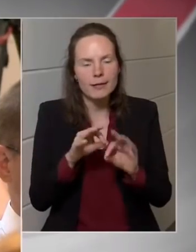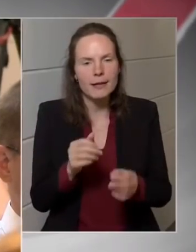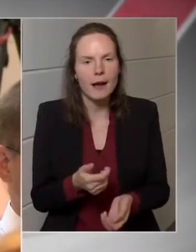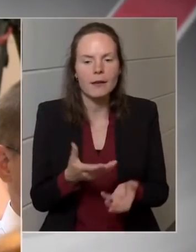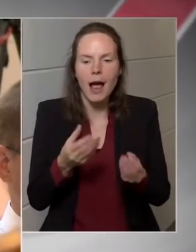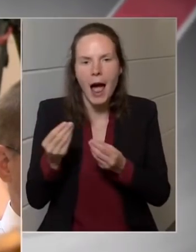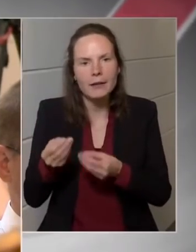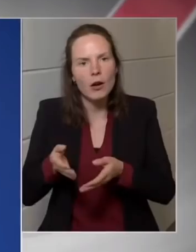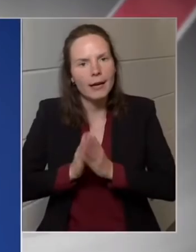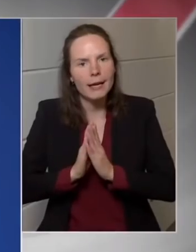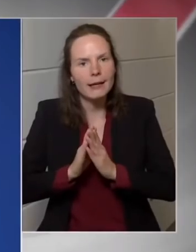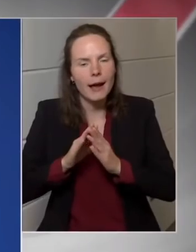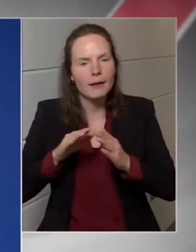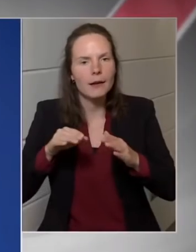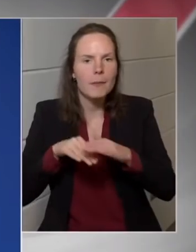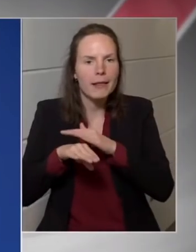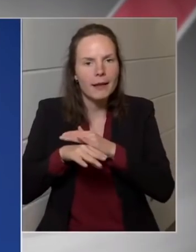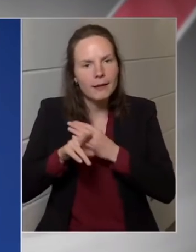kértek menedékjogot?